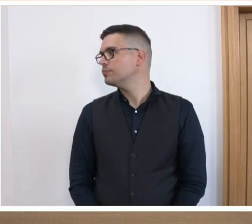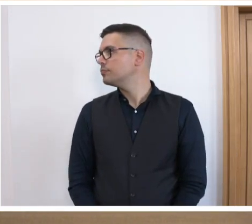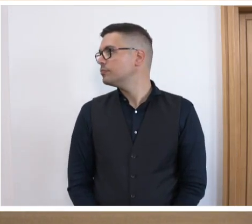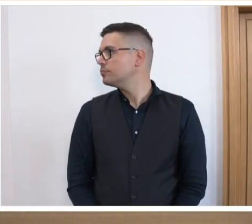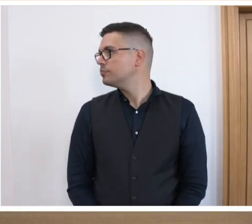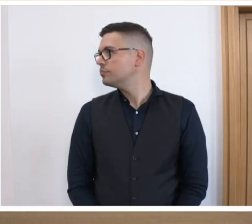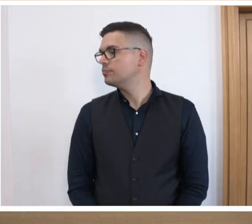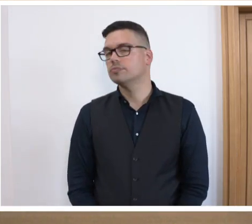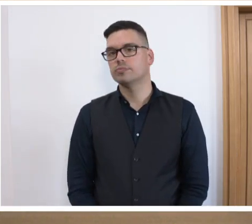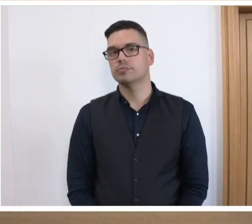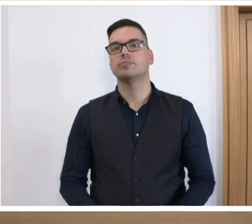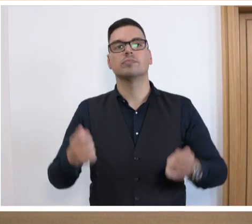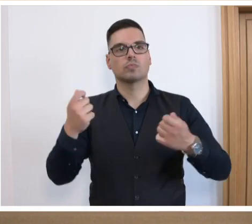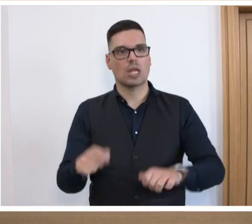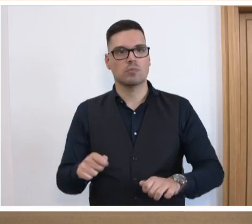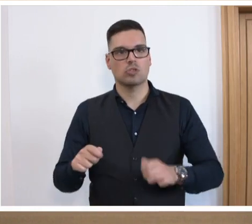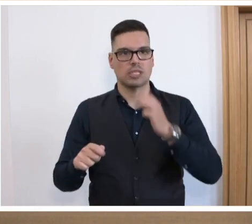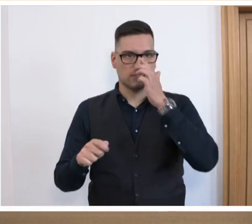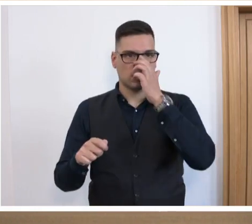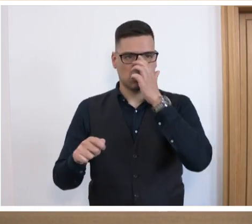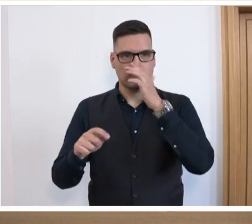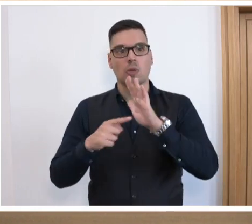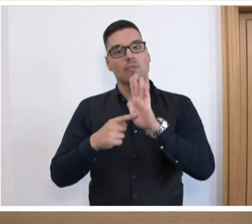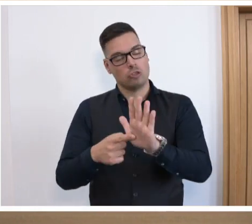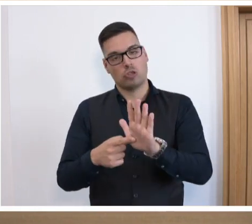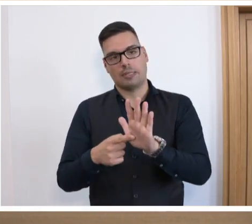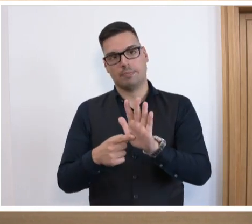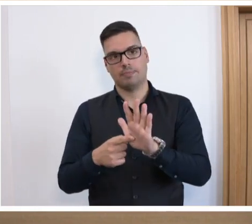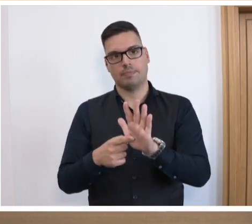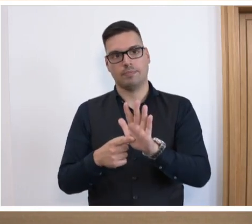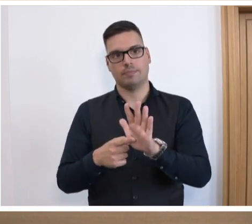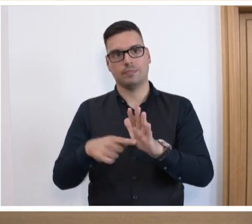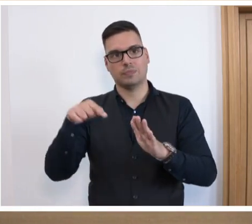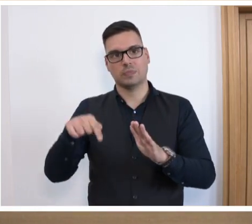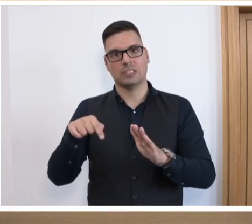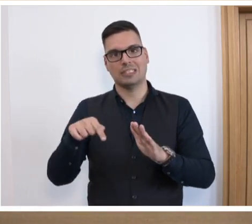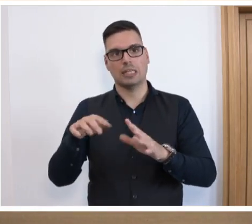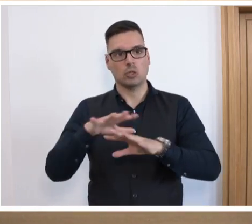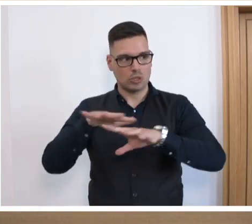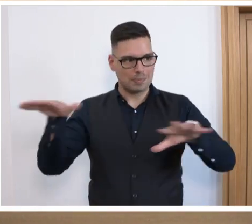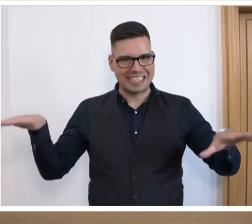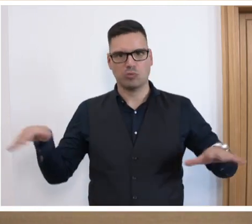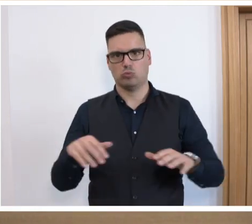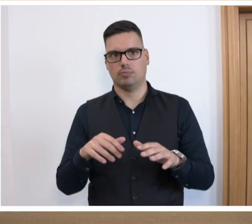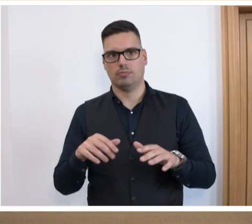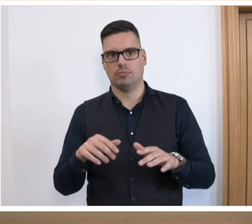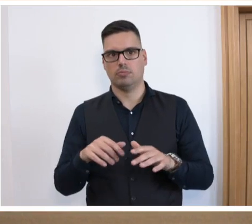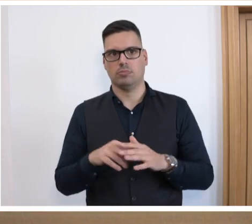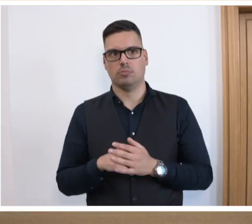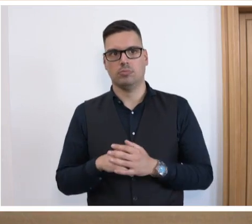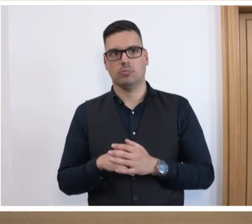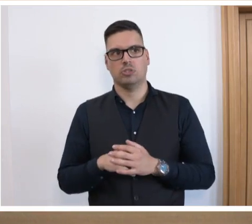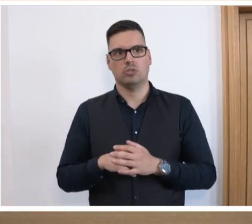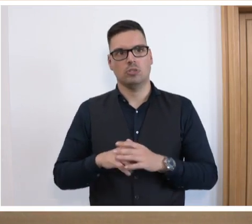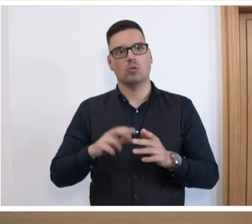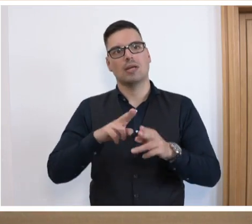Ich will abschließend einfach nur noch mal feststellen, wegen dieser Kontaminierung, so habe ich es eben genannt, nenne es jetzt wieder durch